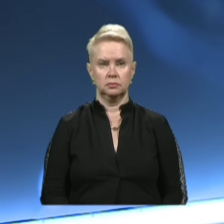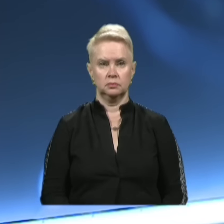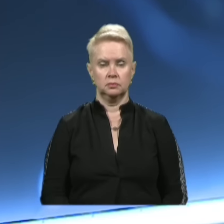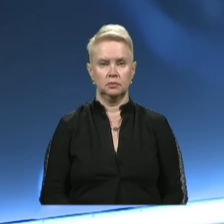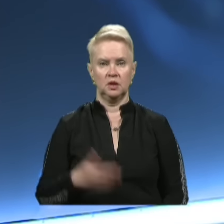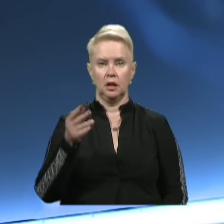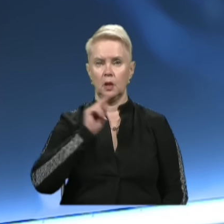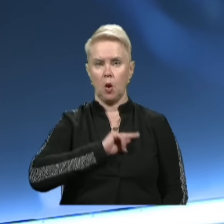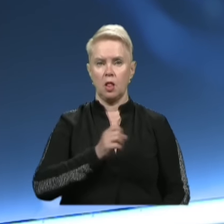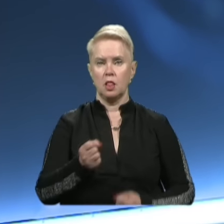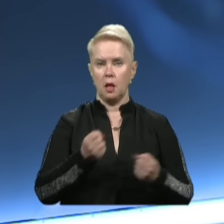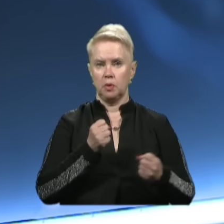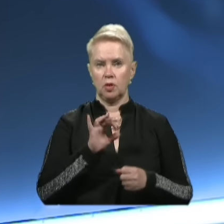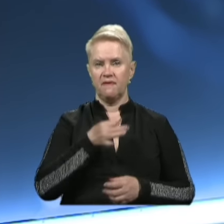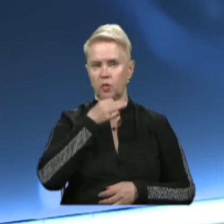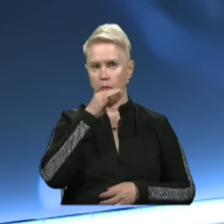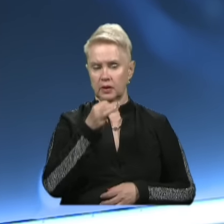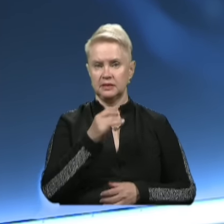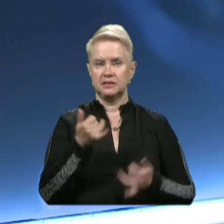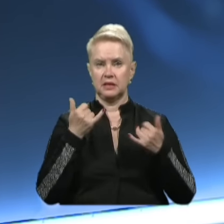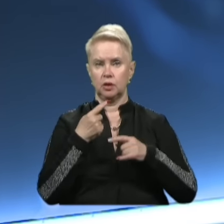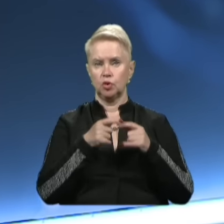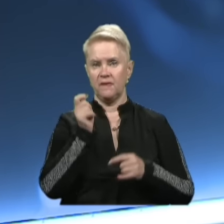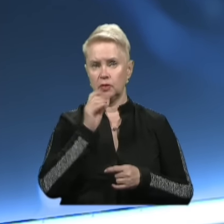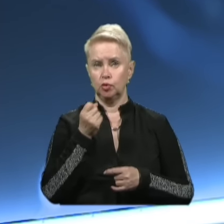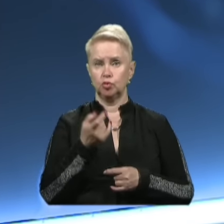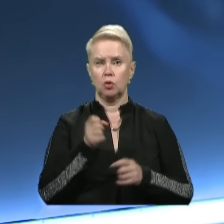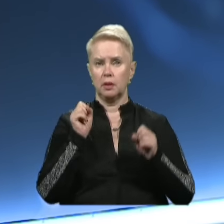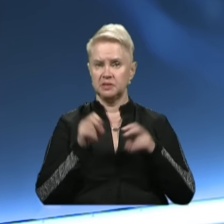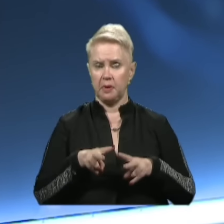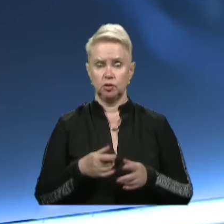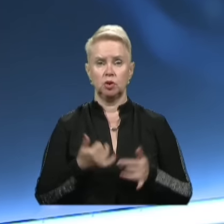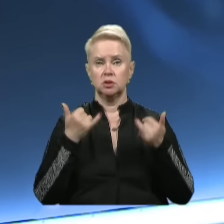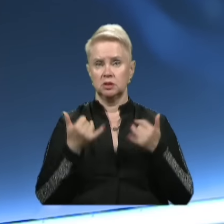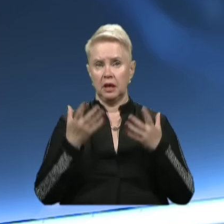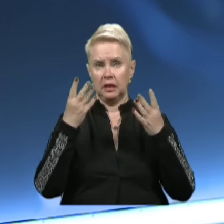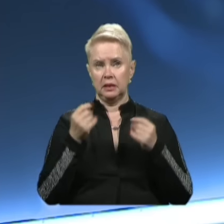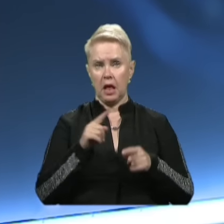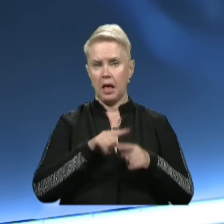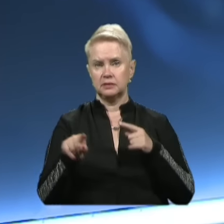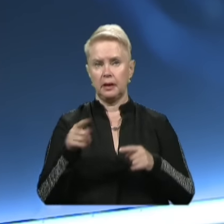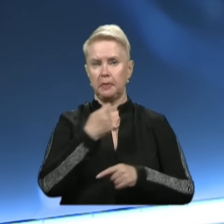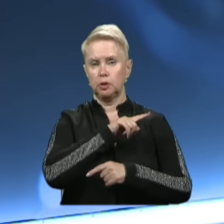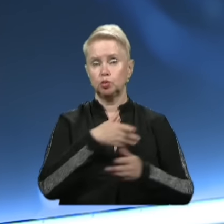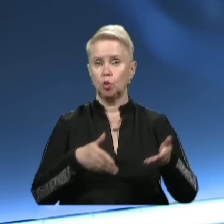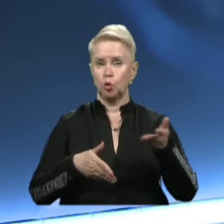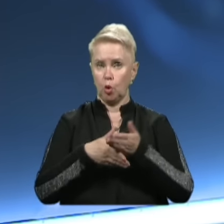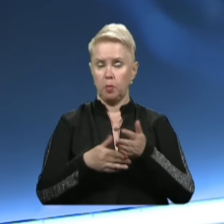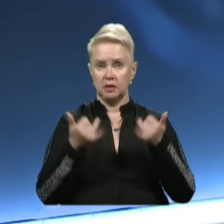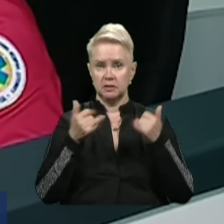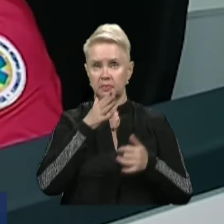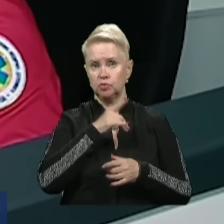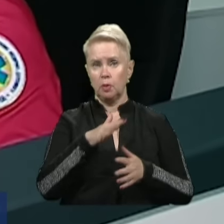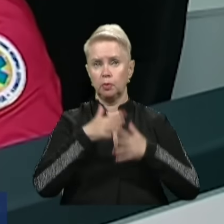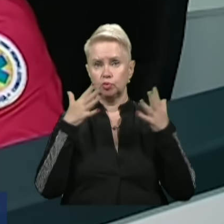Їхня робота напружена і відповідальна, зараз через війну ще й небезпечна. Сьогодні день екстреної медичної допомоги. Зараз